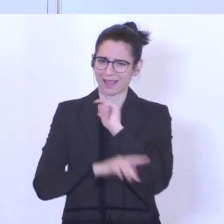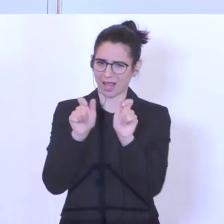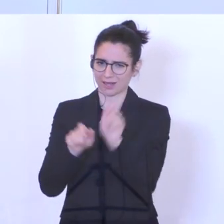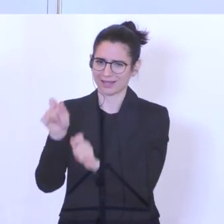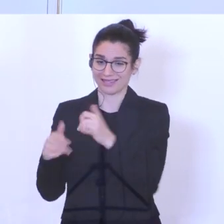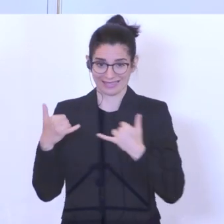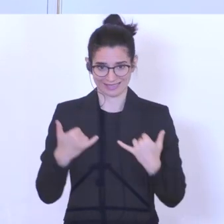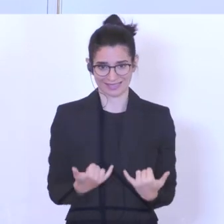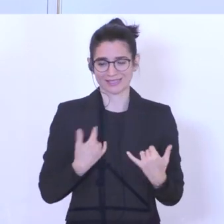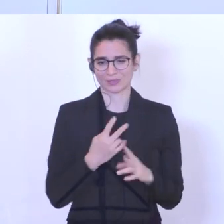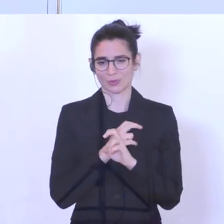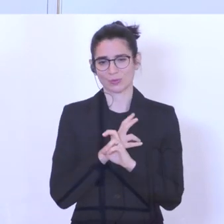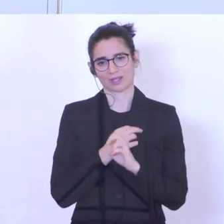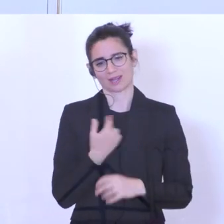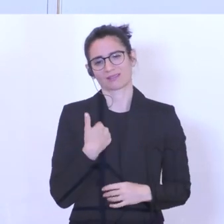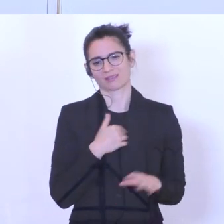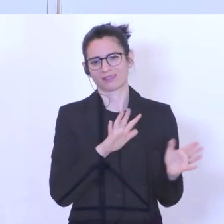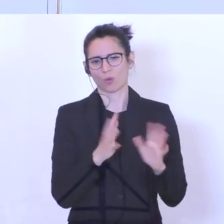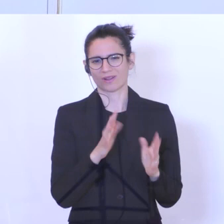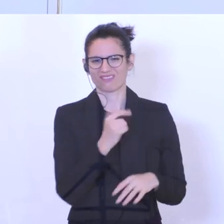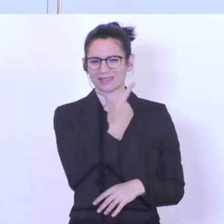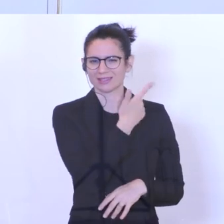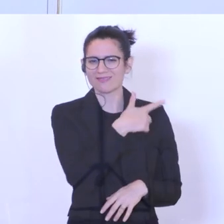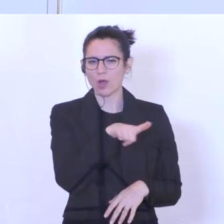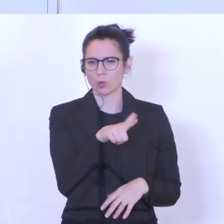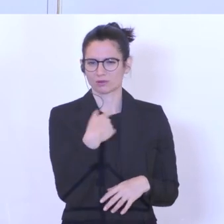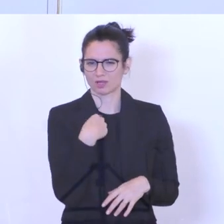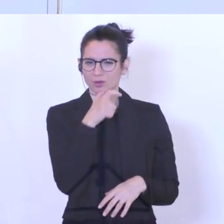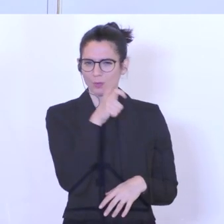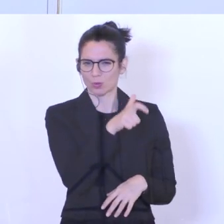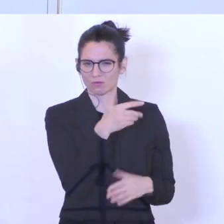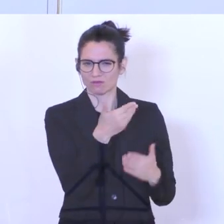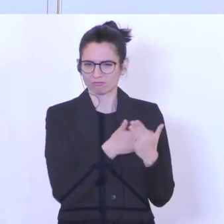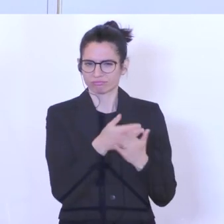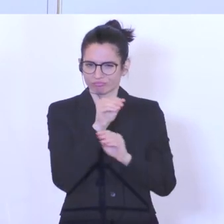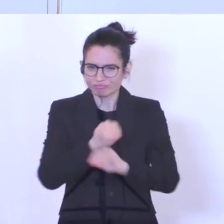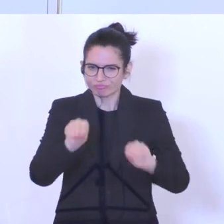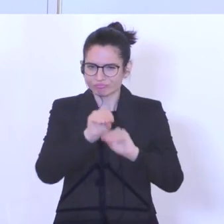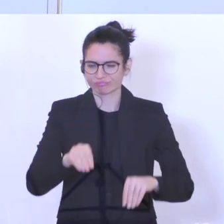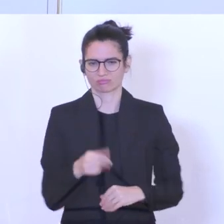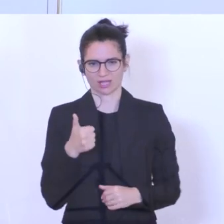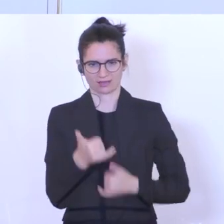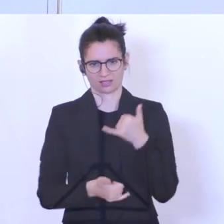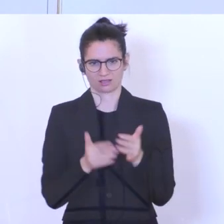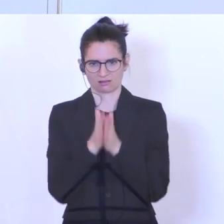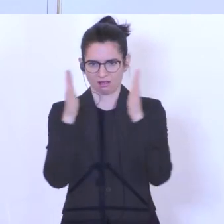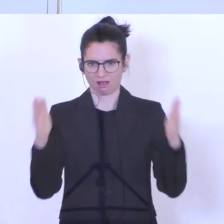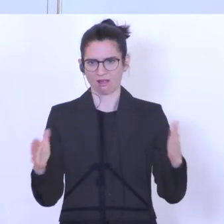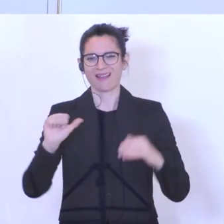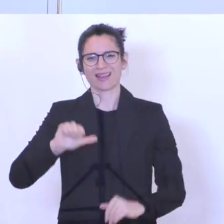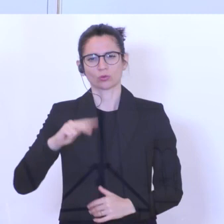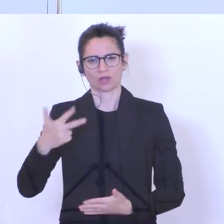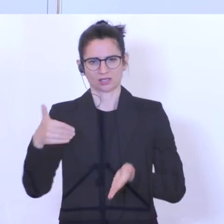derzeit in Österreich in knapp 200 Lehrberufen ausgebildet und pro Jahr sind es in etwa 31